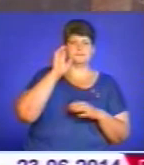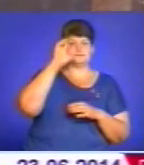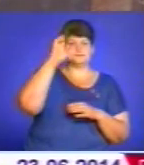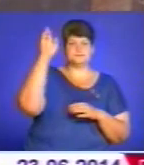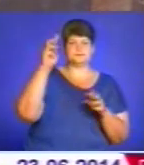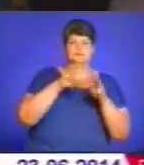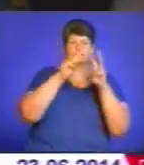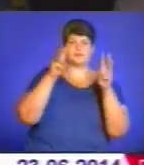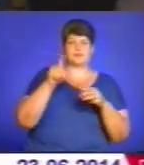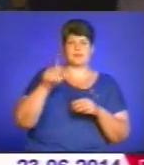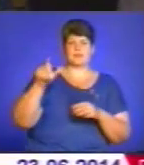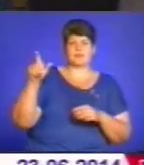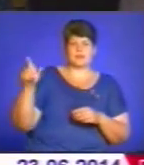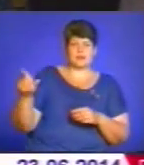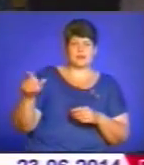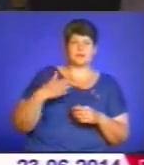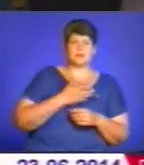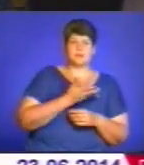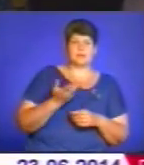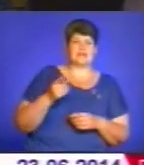образах. Ми, тернополяни,